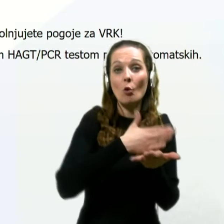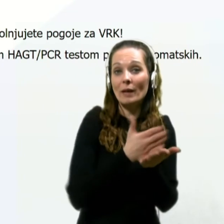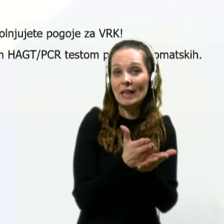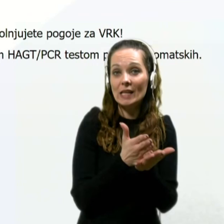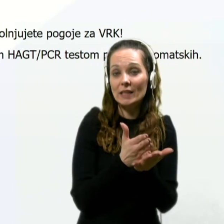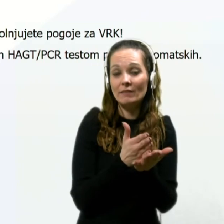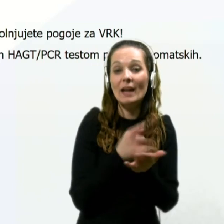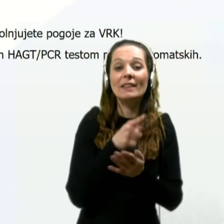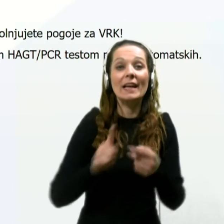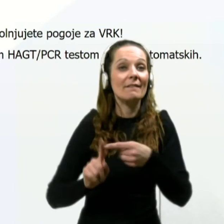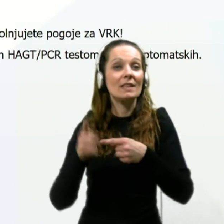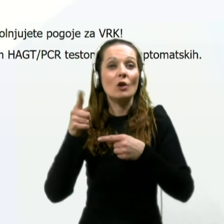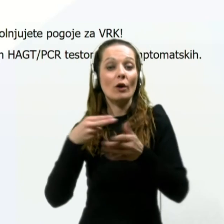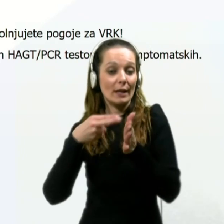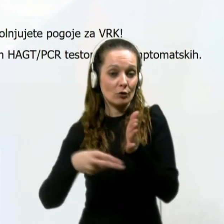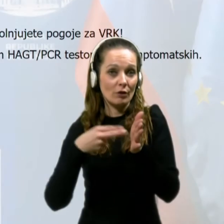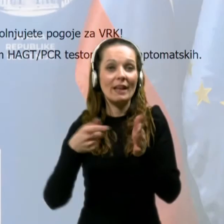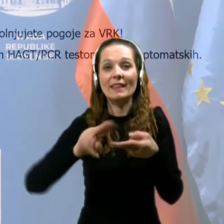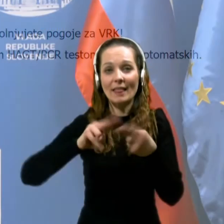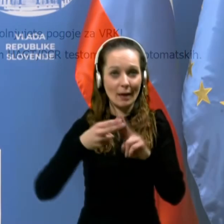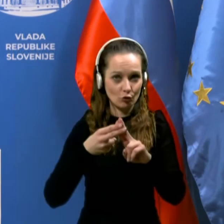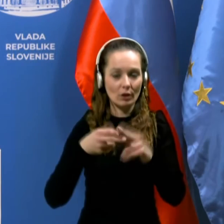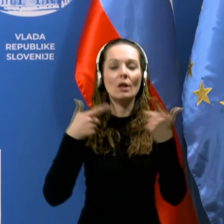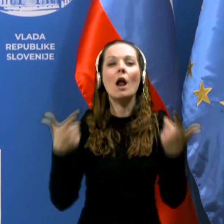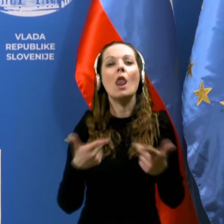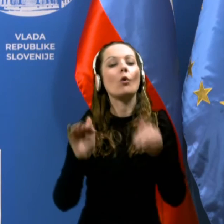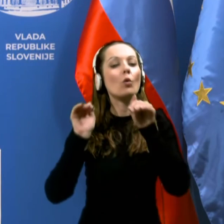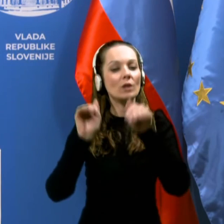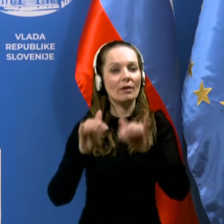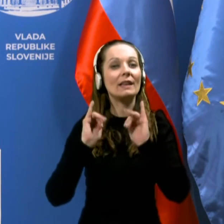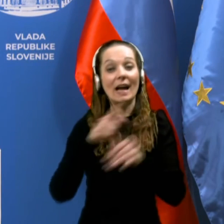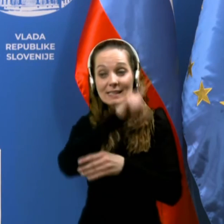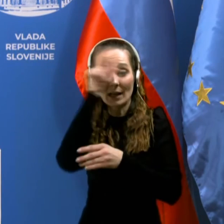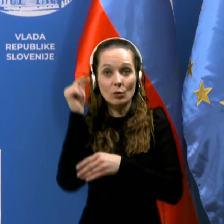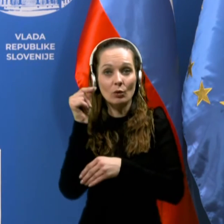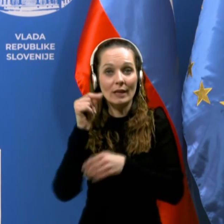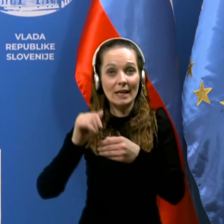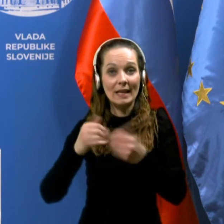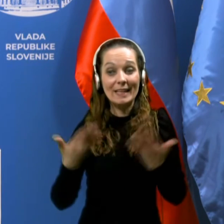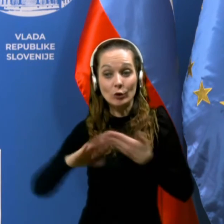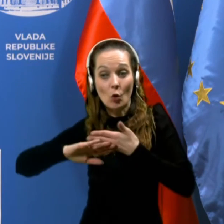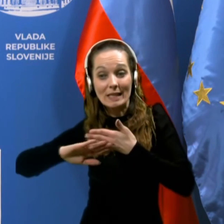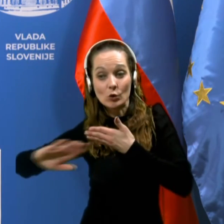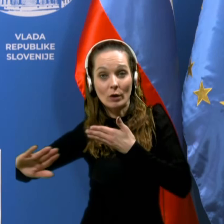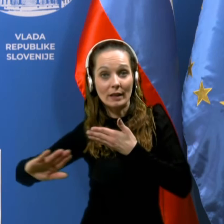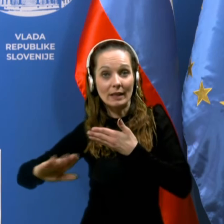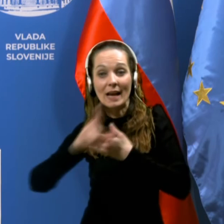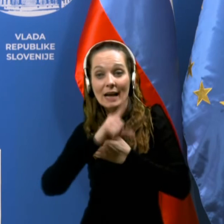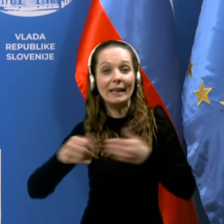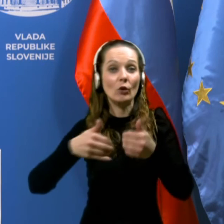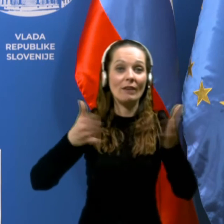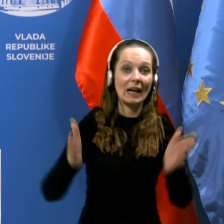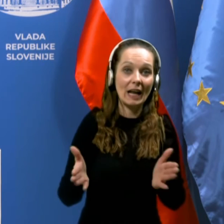pri teh visokih številkah. Na ta način lahko zagotovimo, da se ljudje čim preizolirajo, čim pregredo v